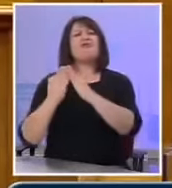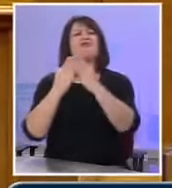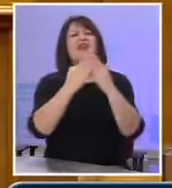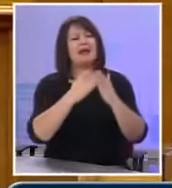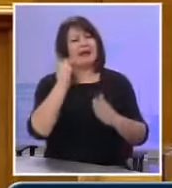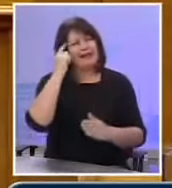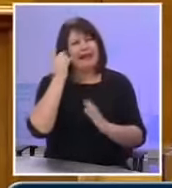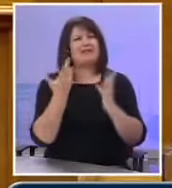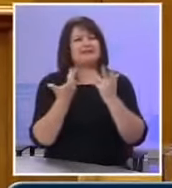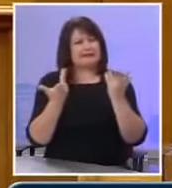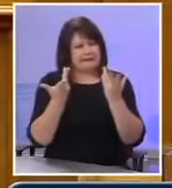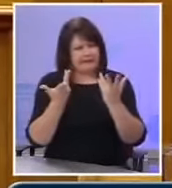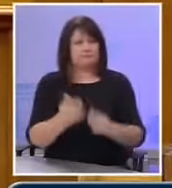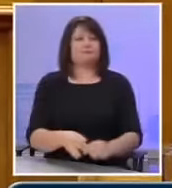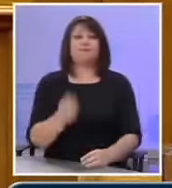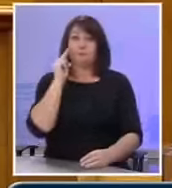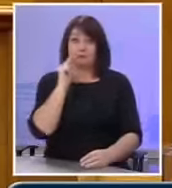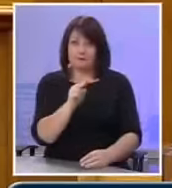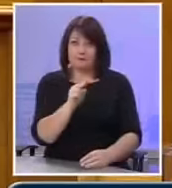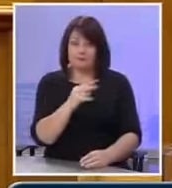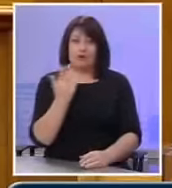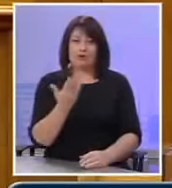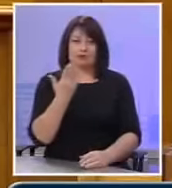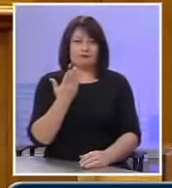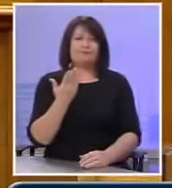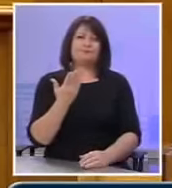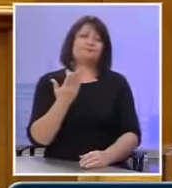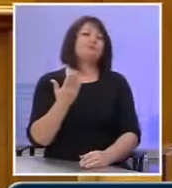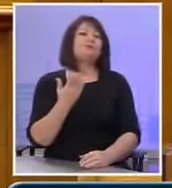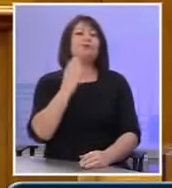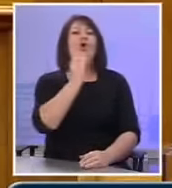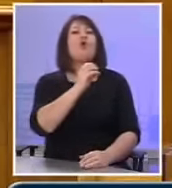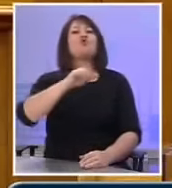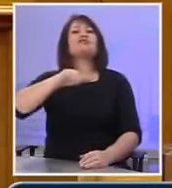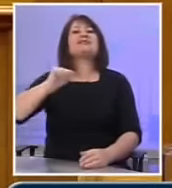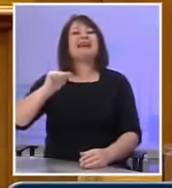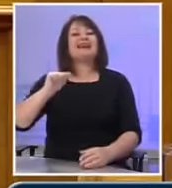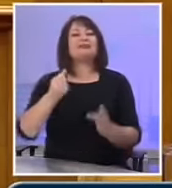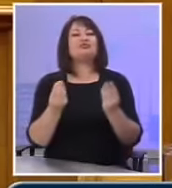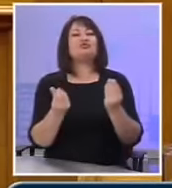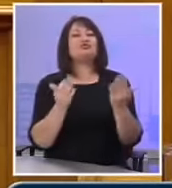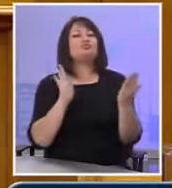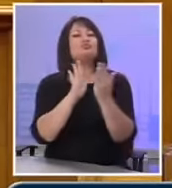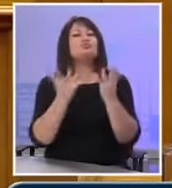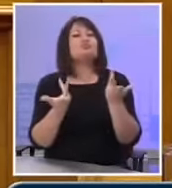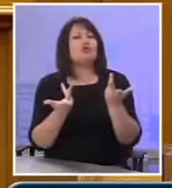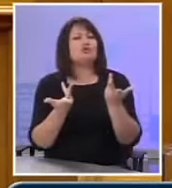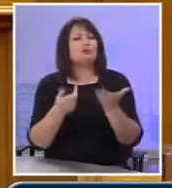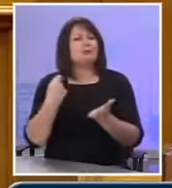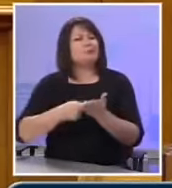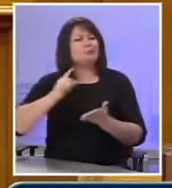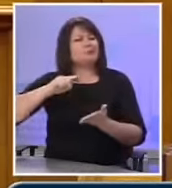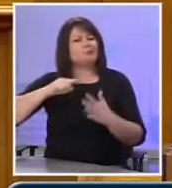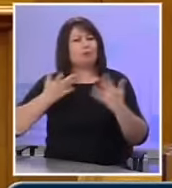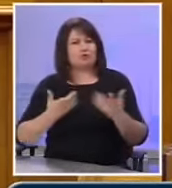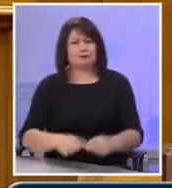καταλάβετε ποιο λέω βλέπετε ότι ακόμα και ο ΣΑΤ τώρα δημιουργεί η νέα πλαίσια να το αντιμετωπίσει. Δεν θα έχει